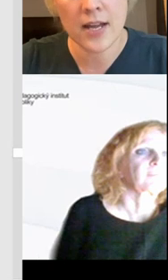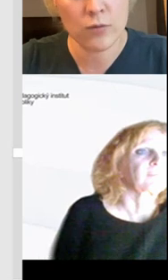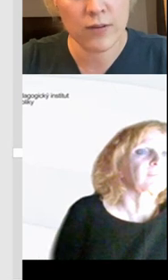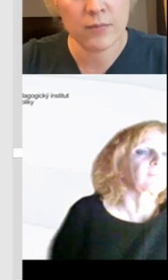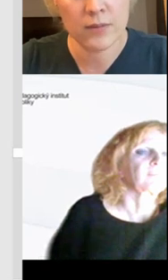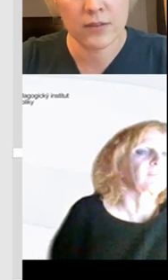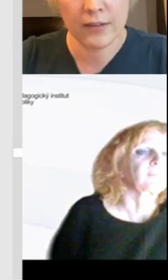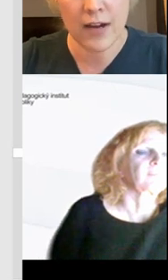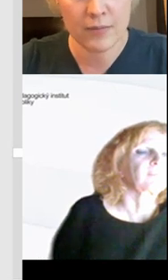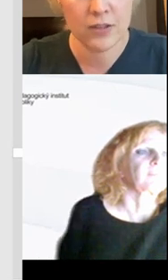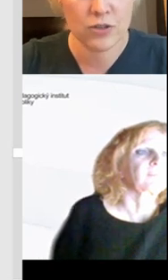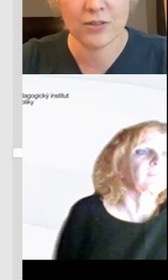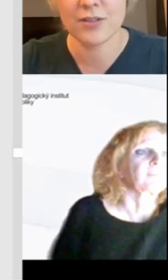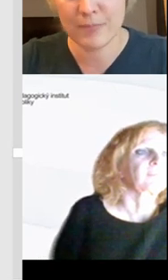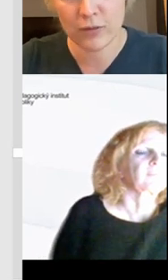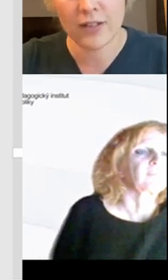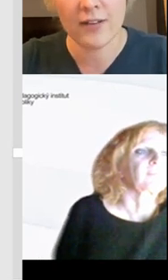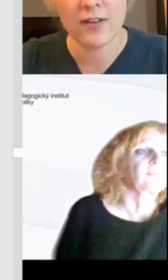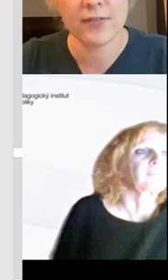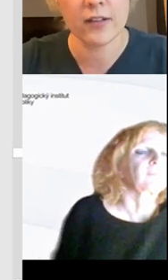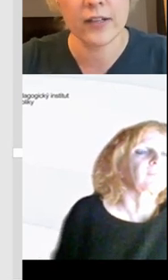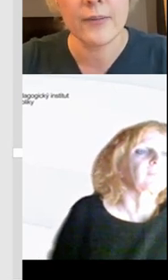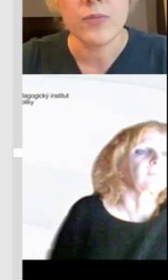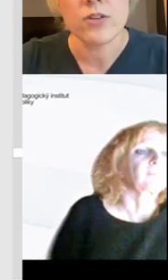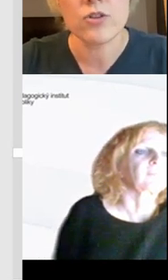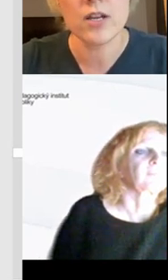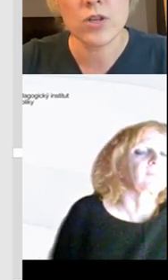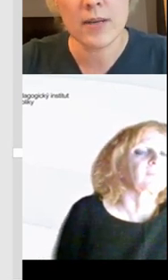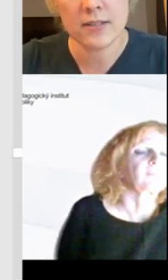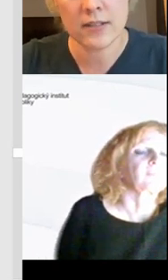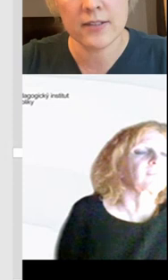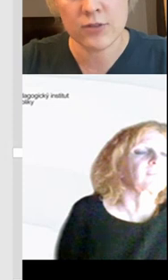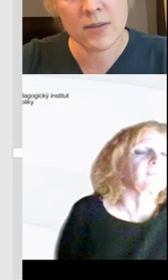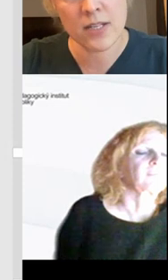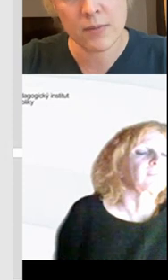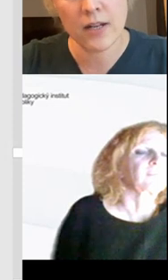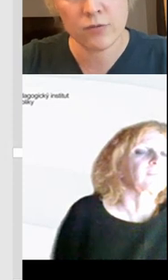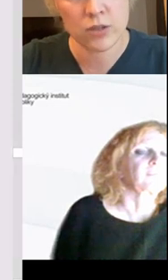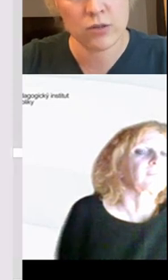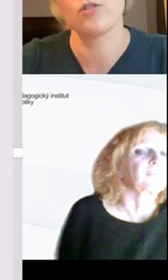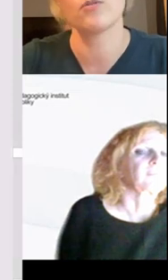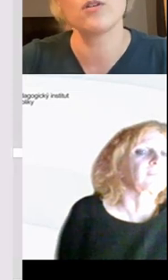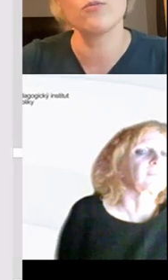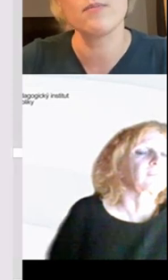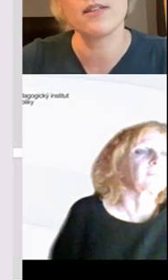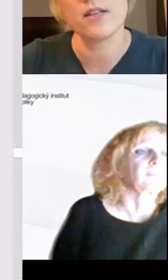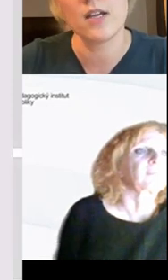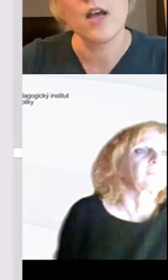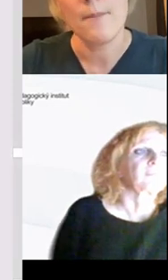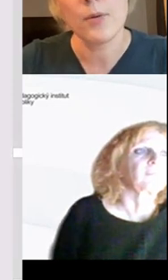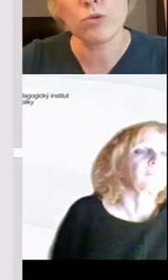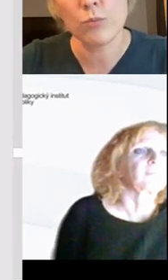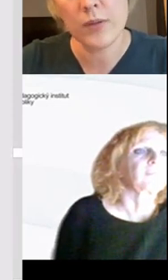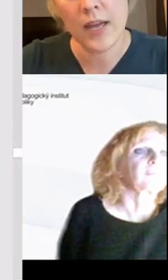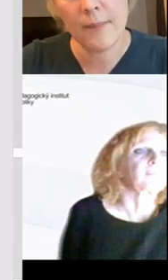nám jasné, a doufám i vám, i když jsme to takhle na vás vyhrlili, že nemůžeme se všemi dětmi dělat všecko, že prostě musíme